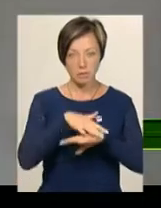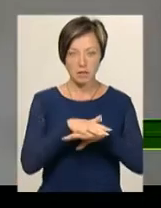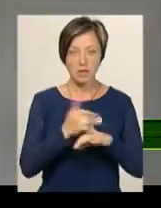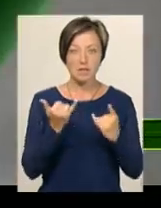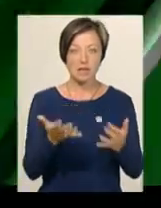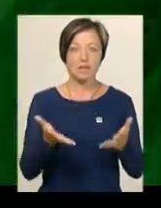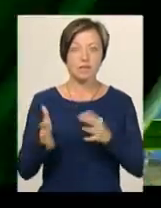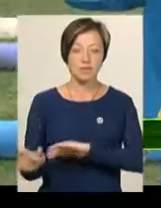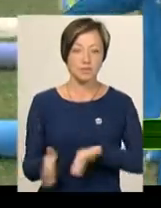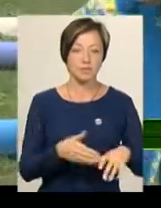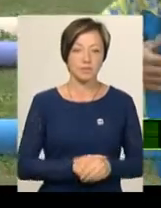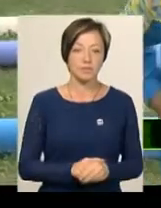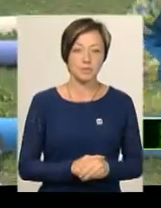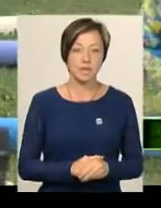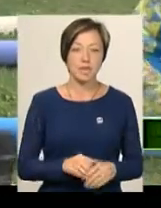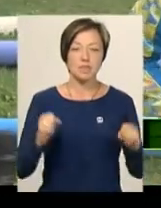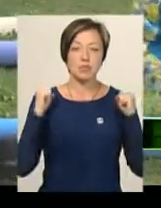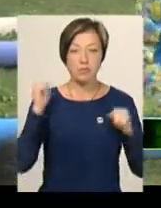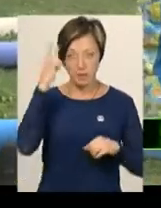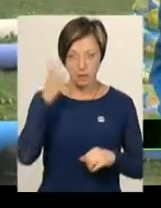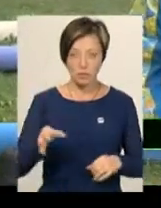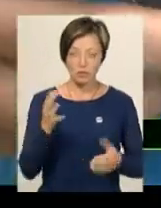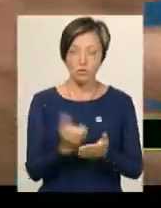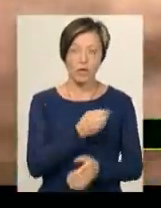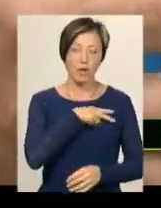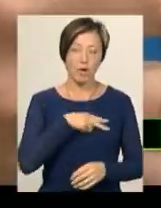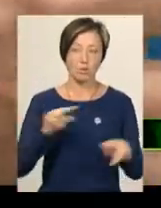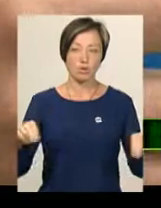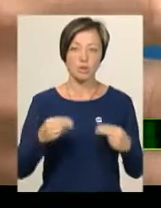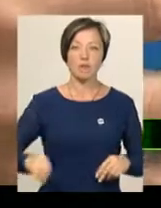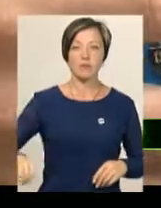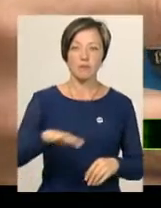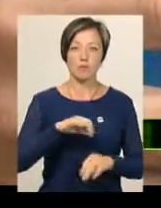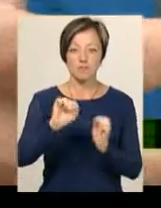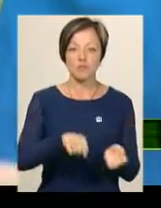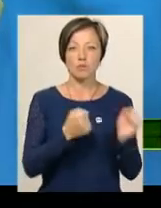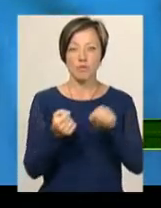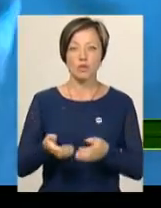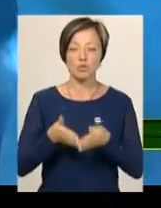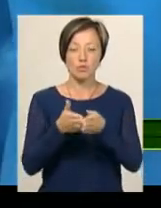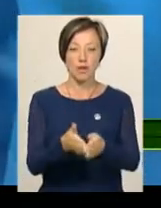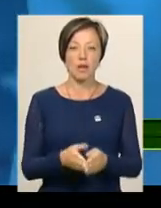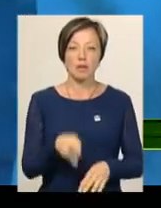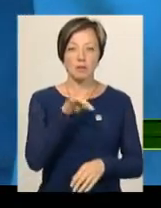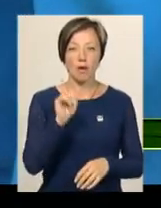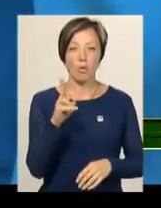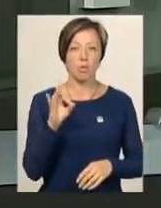встановлюють. Спортсмени Хмельниччини здобули нагороди Чемпіонату Європи з висловання на човнах дракони.